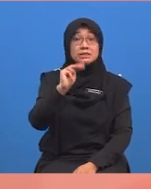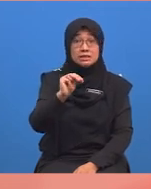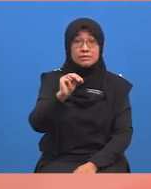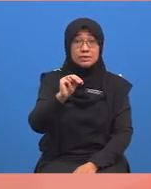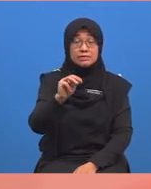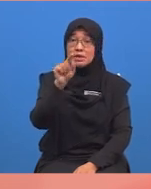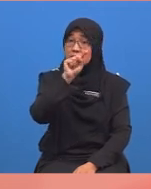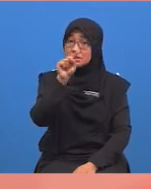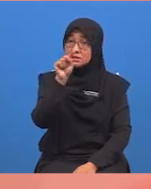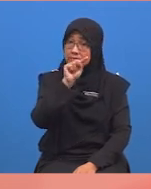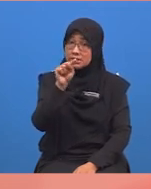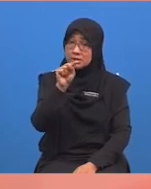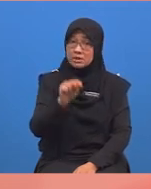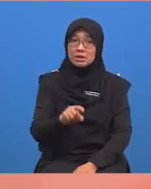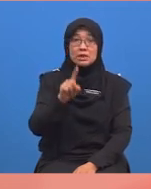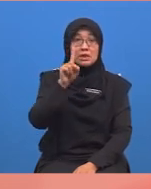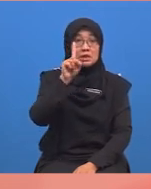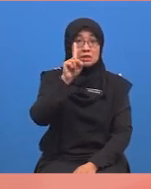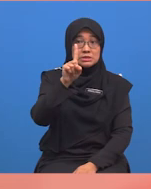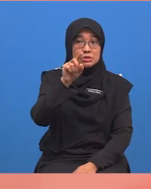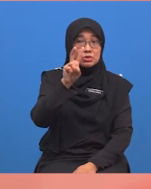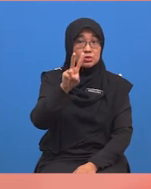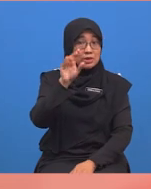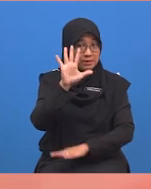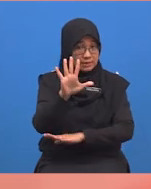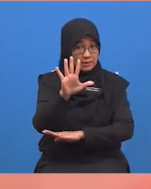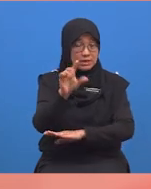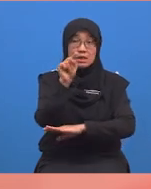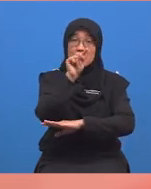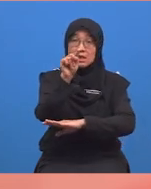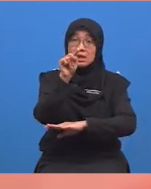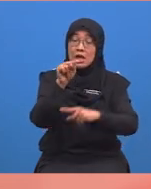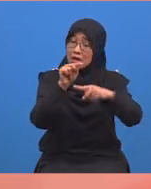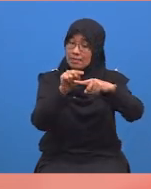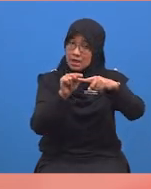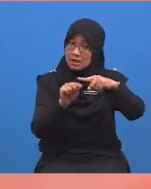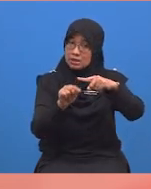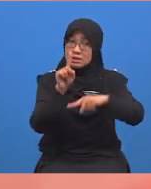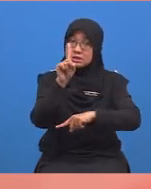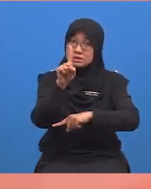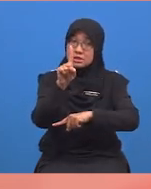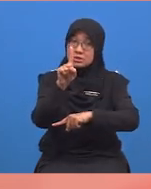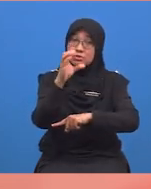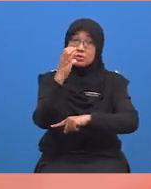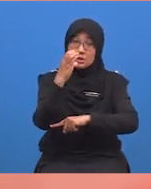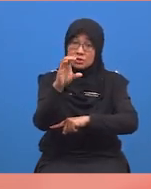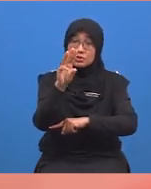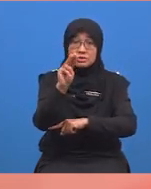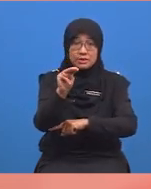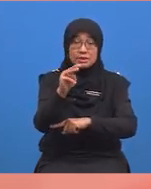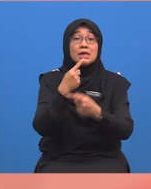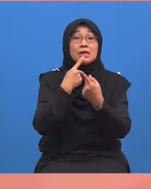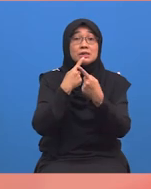bersamaan seratus dua puluh lima bahagi seratus meter. dan